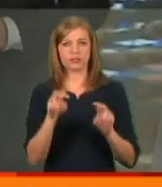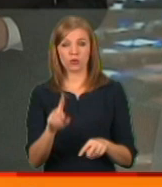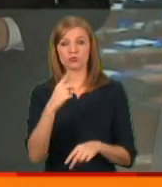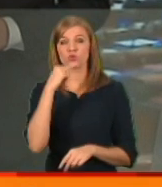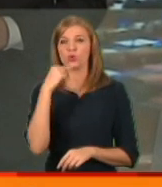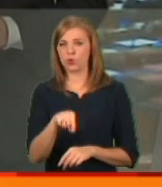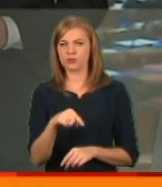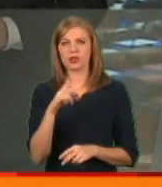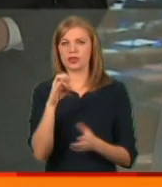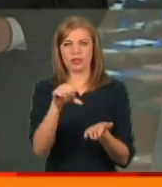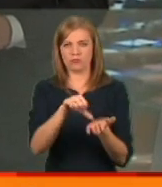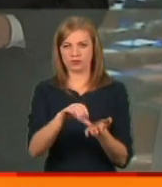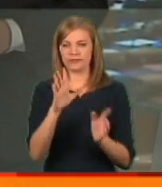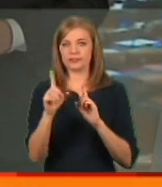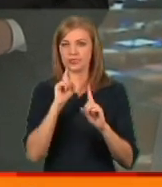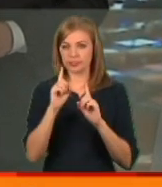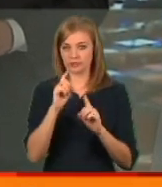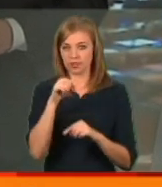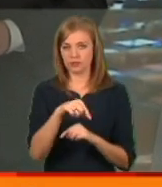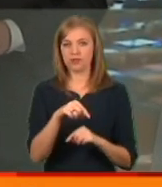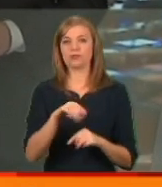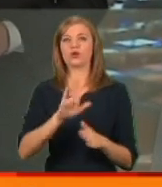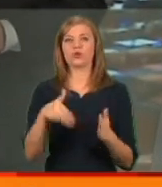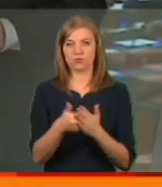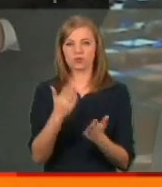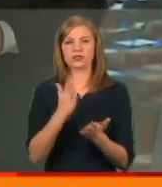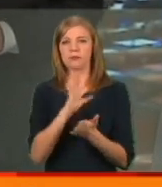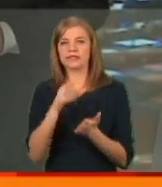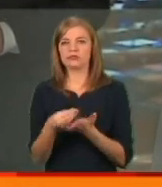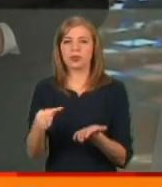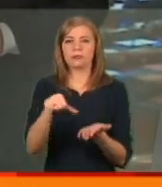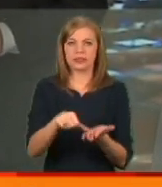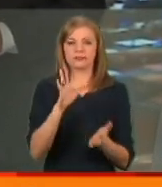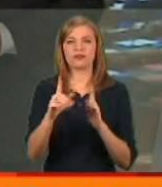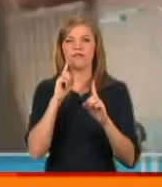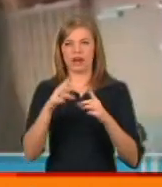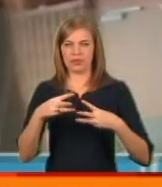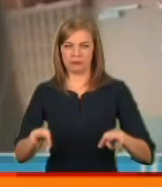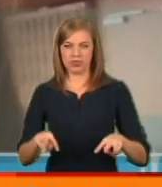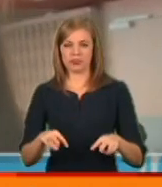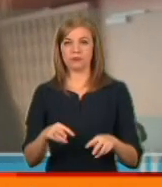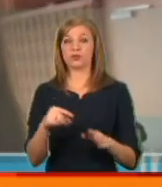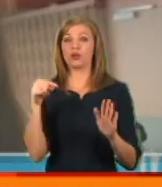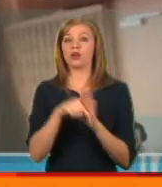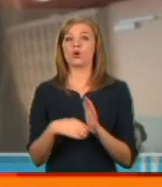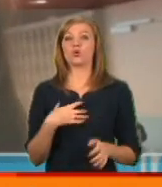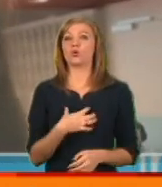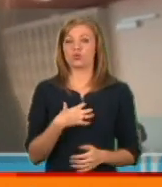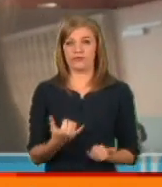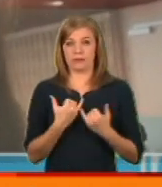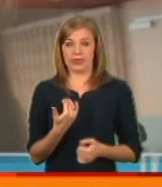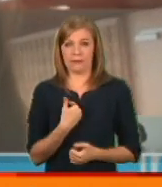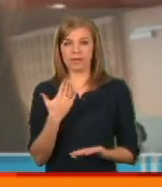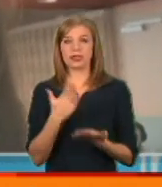Росія, не беручи участь у засіданнях парі, досі має своїх представників у Раді Міністрів. Ключовим для